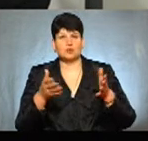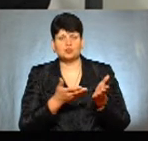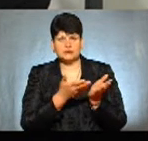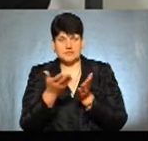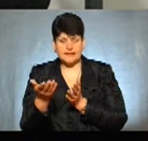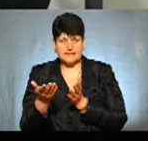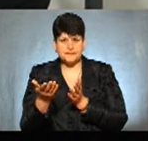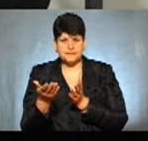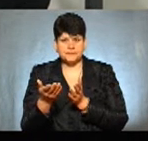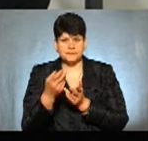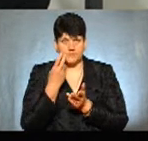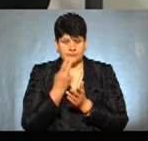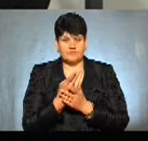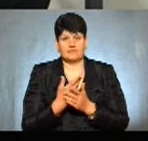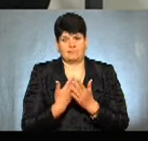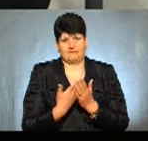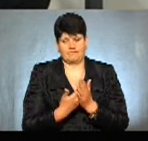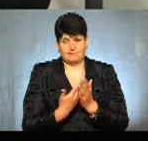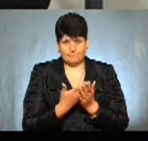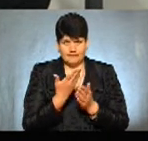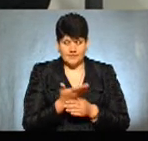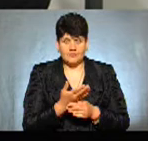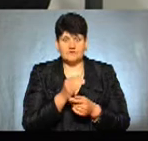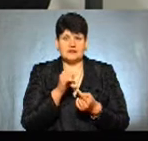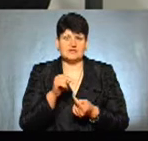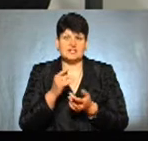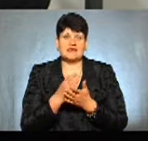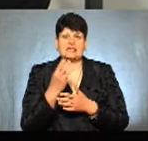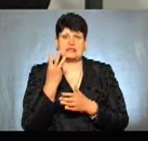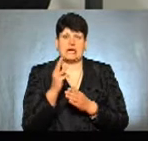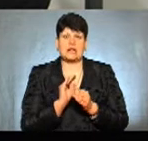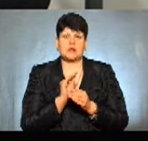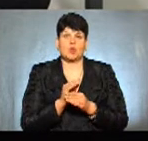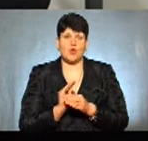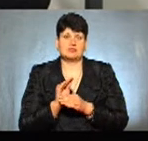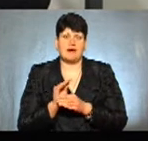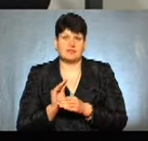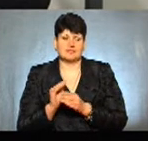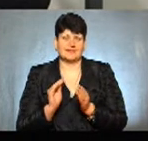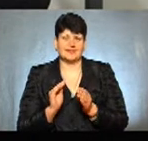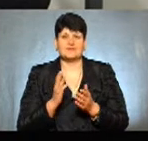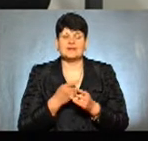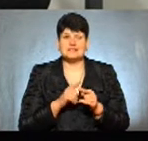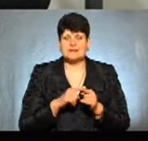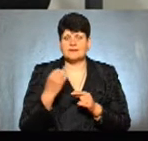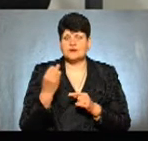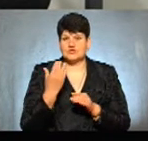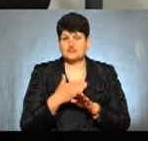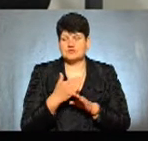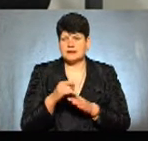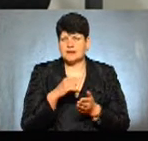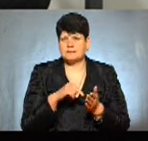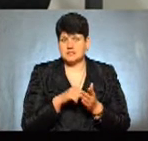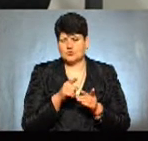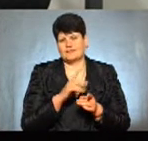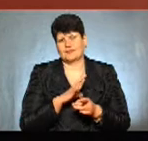тимчасових споруд. Тут вони визначають в трьох додатках. Ви знаєте, перше, це є в історичній частині міста, щоб вона